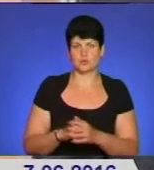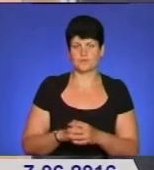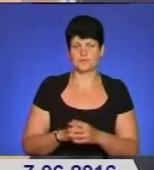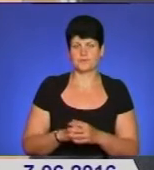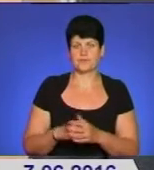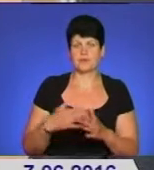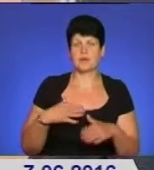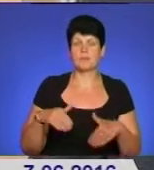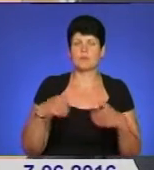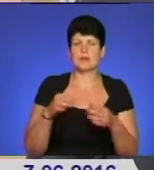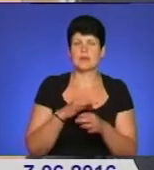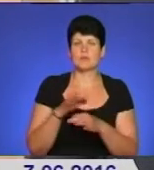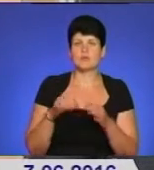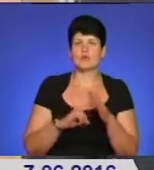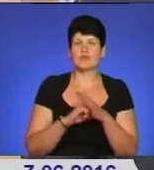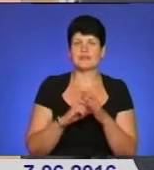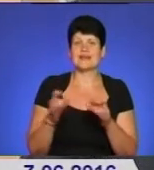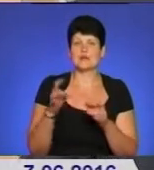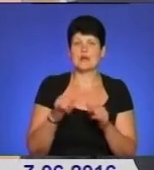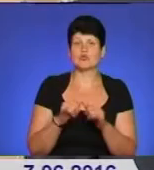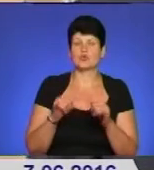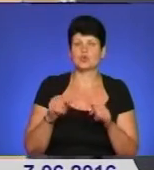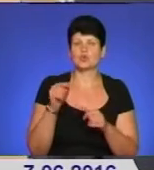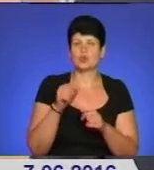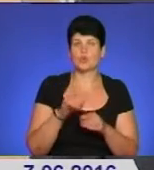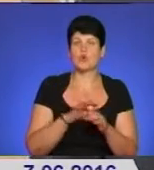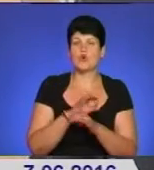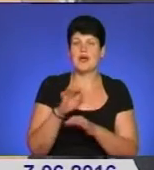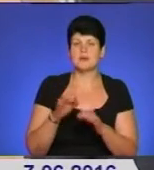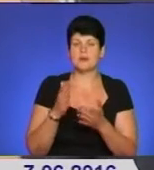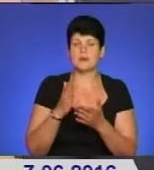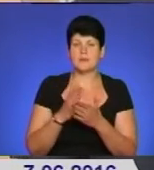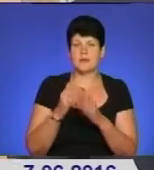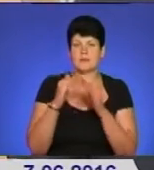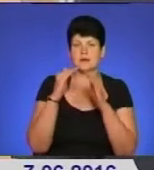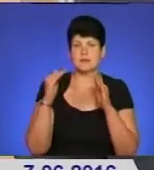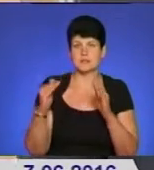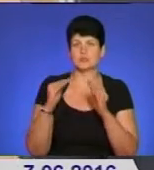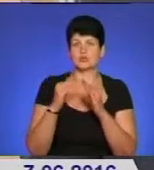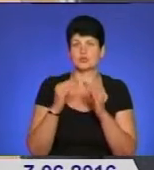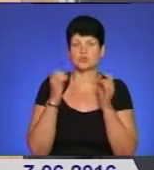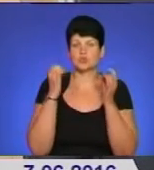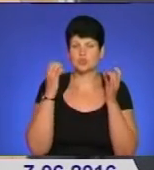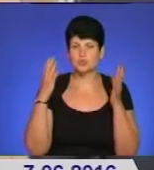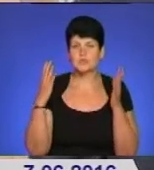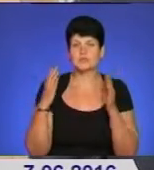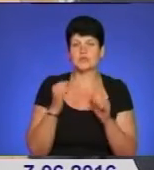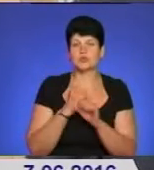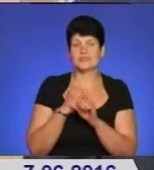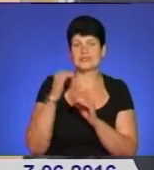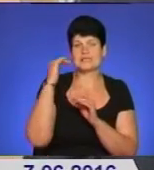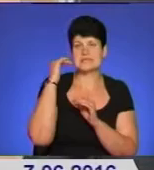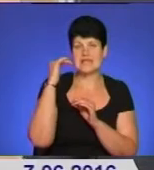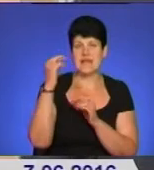Ми подали проєкт фонду регіонального розвитку і по тому проєкту має перекритися цей будинок культури, зробитися з целя